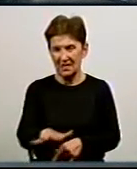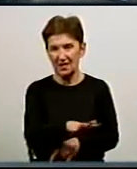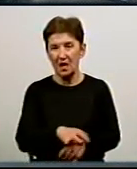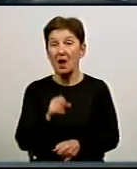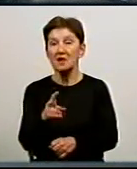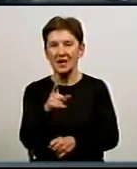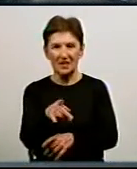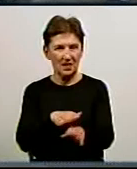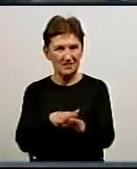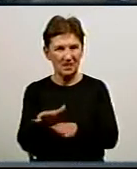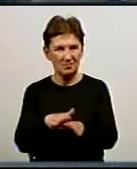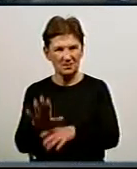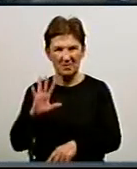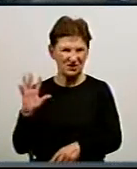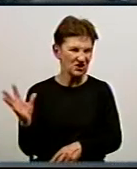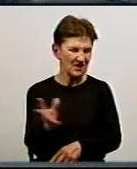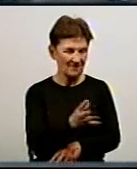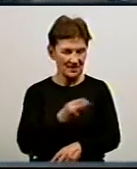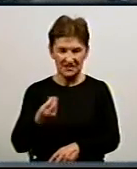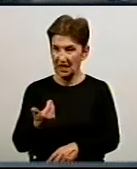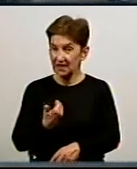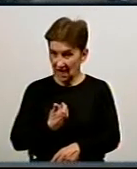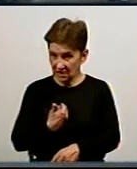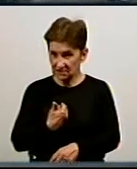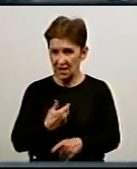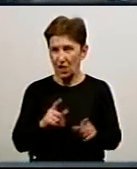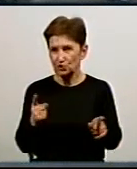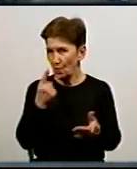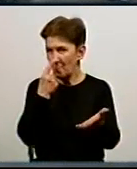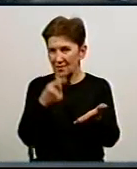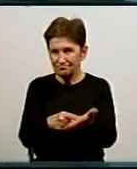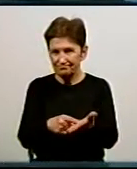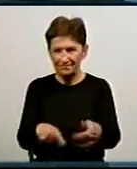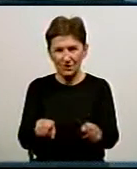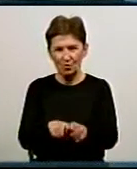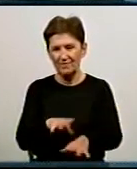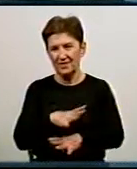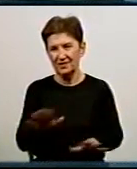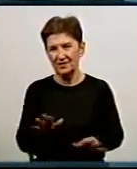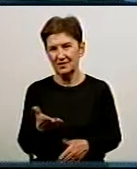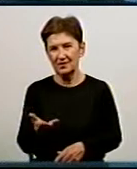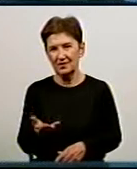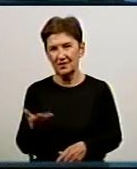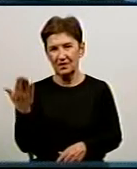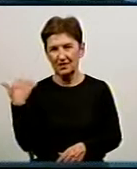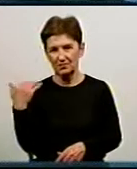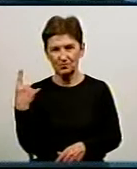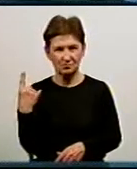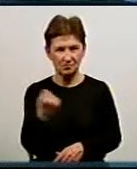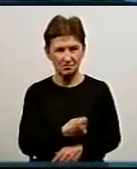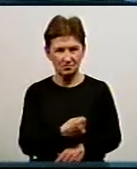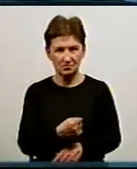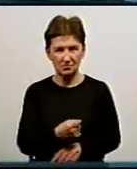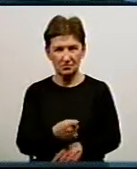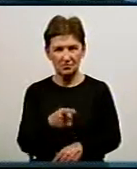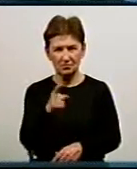убезпечити всіх нас від того, аби не траплялося подібного? Так, на минулому тижні, буквально на минулому тижні, ми